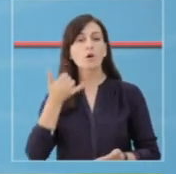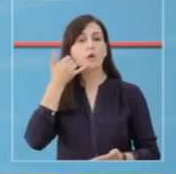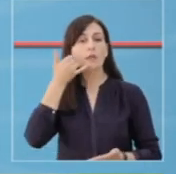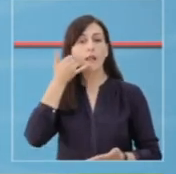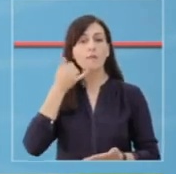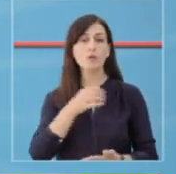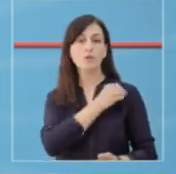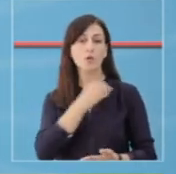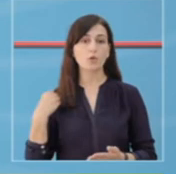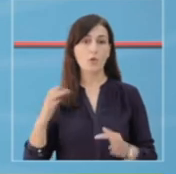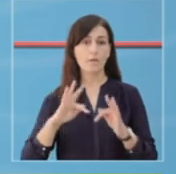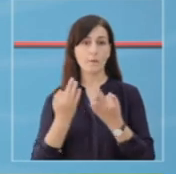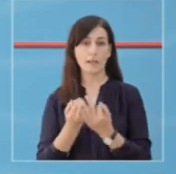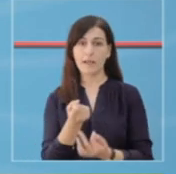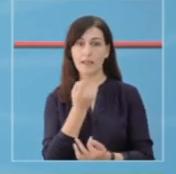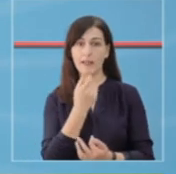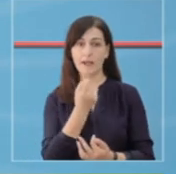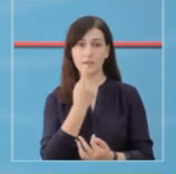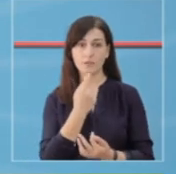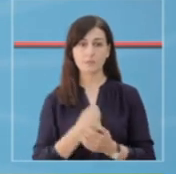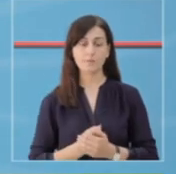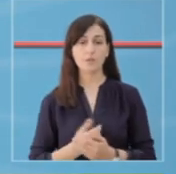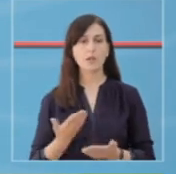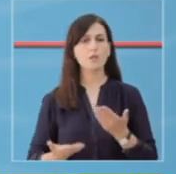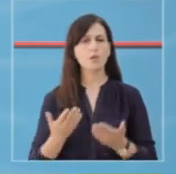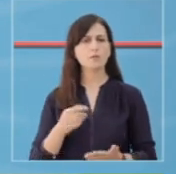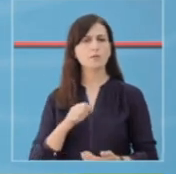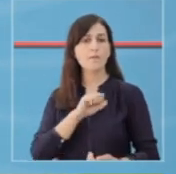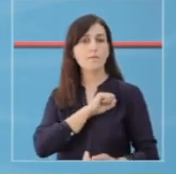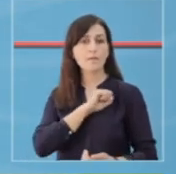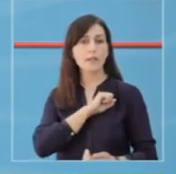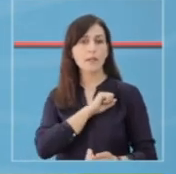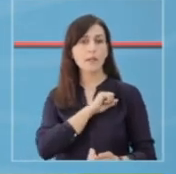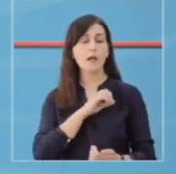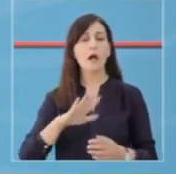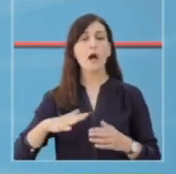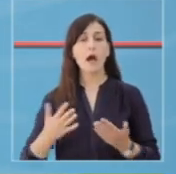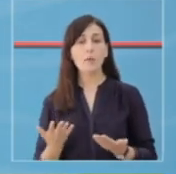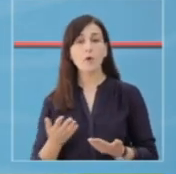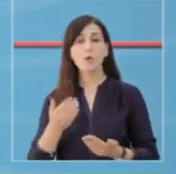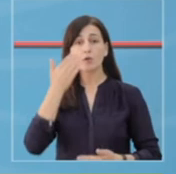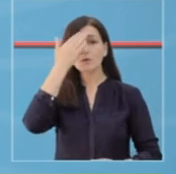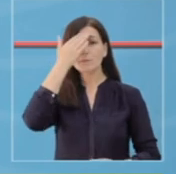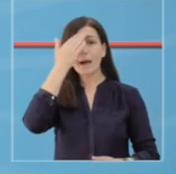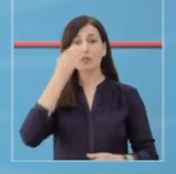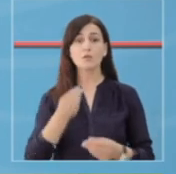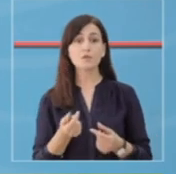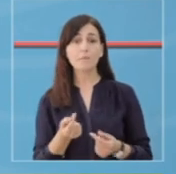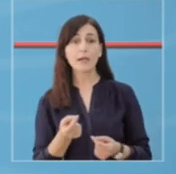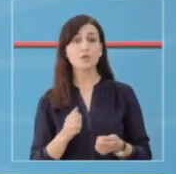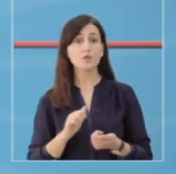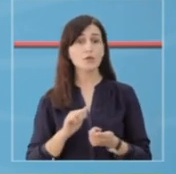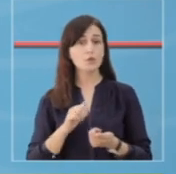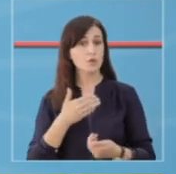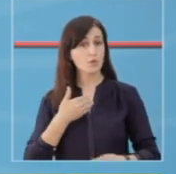me mjeku në familjes për barnat me rimbursim. Nëse keni shenja klinike dhe dyshoni se jeni të prekur me COVID